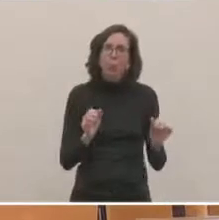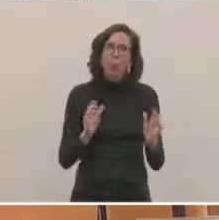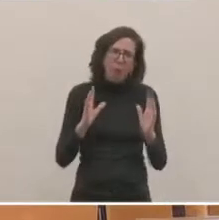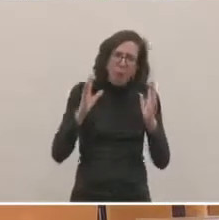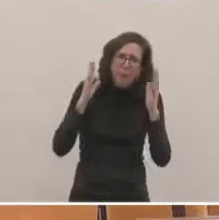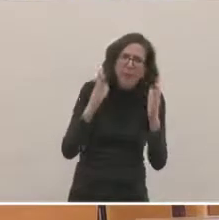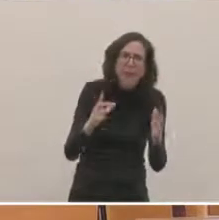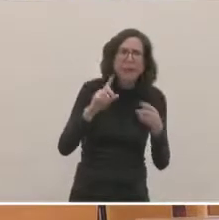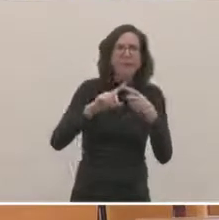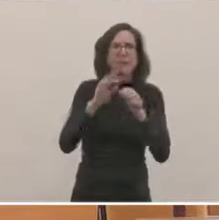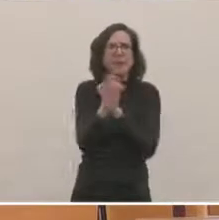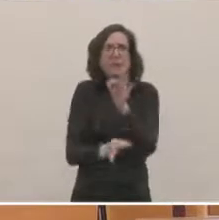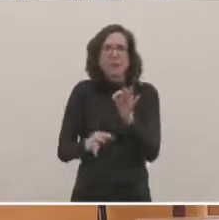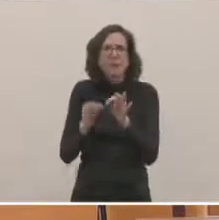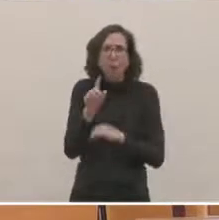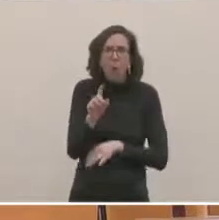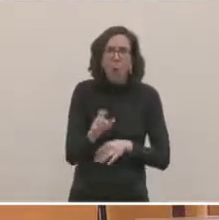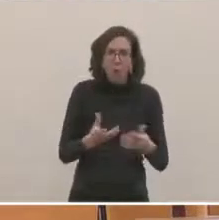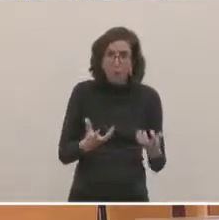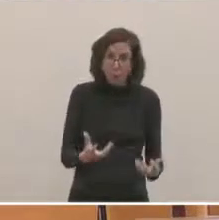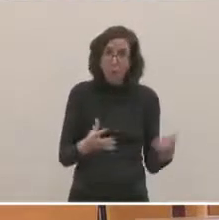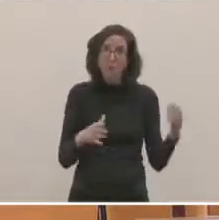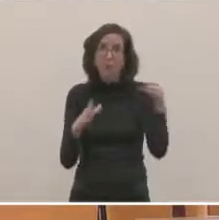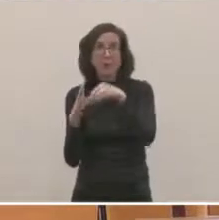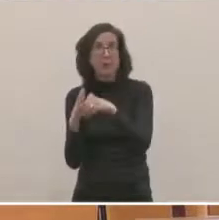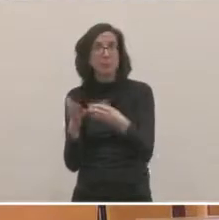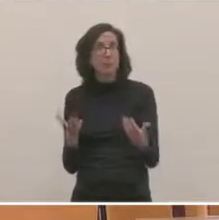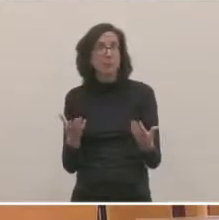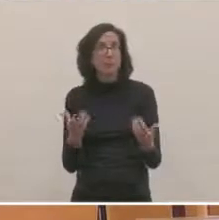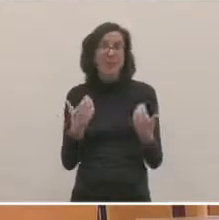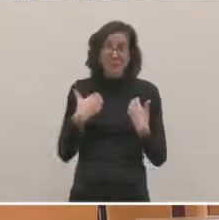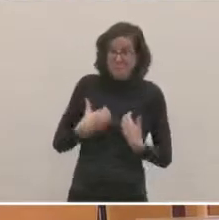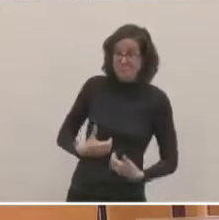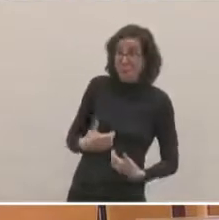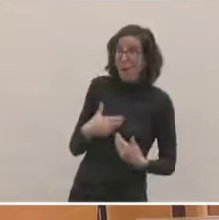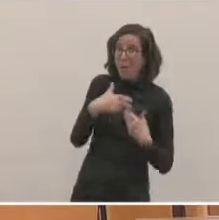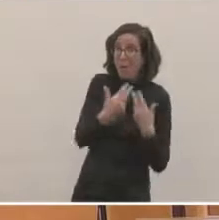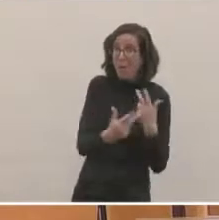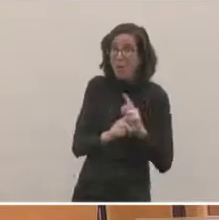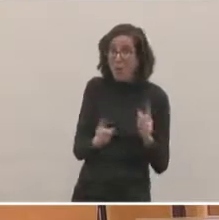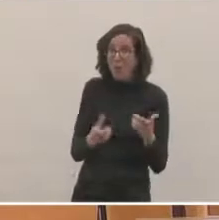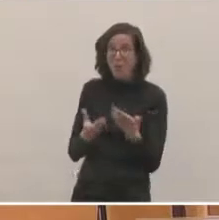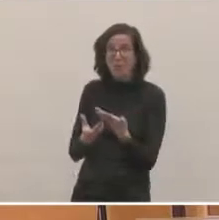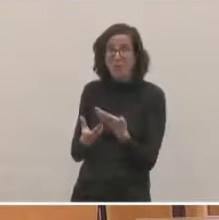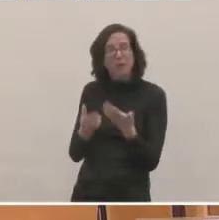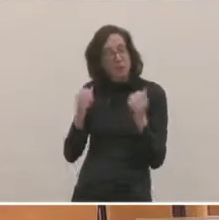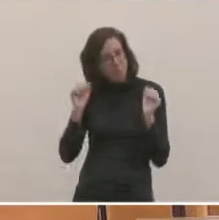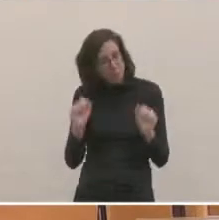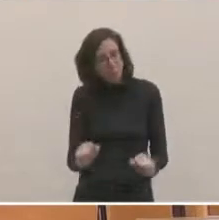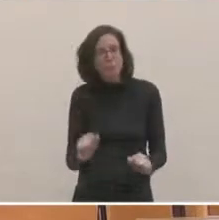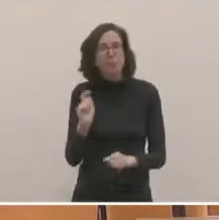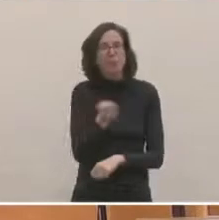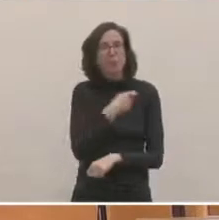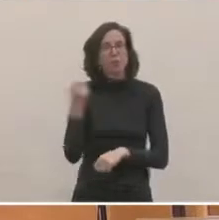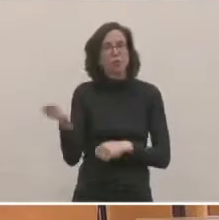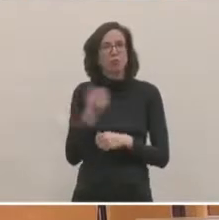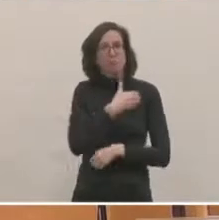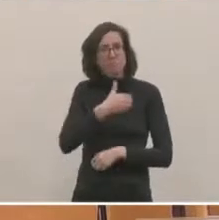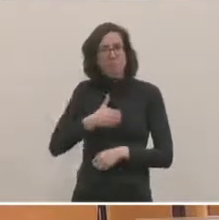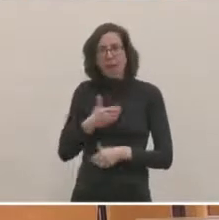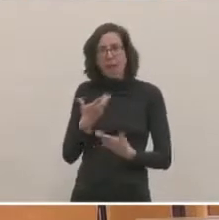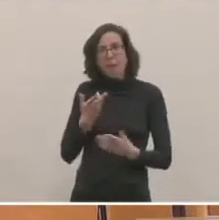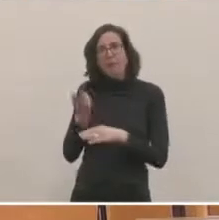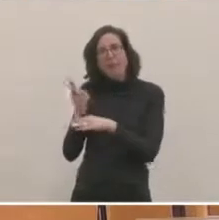de l'eau et qui souhaitent participer et qui, naturellement, ne pas membres du conseil métropolitain. Donc, les maires pourront parfaitement se déléguer et cette